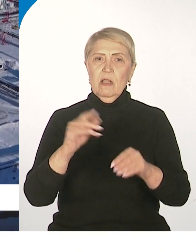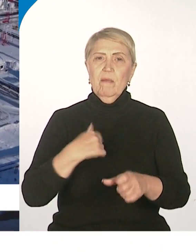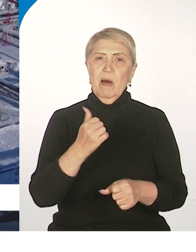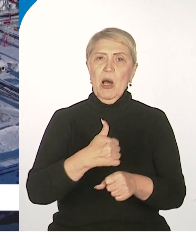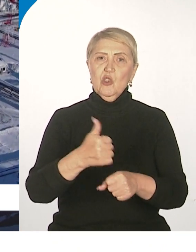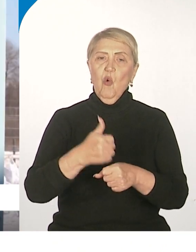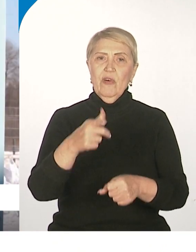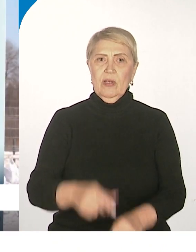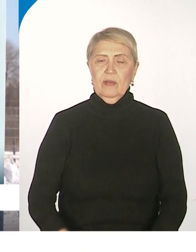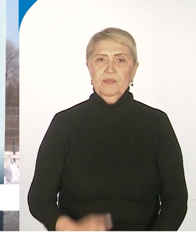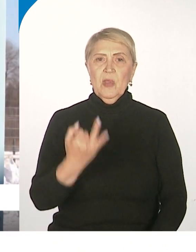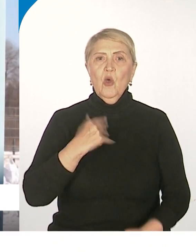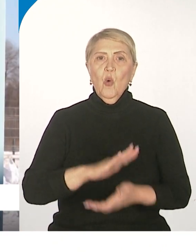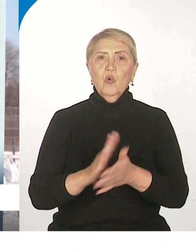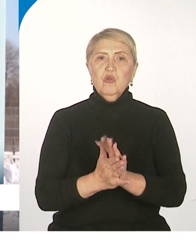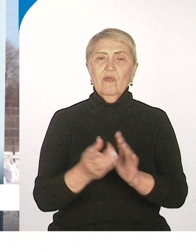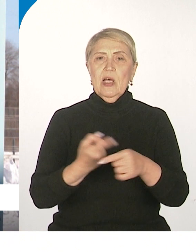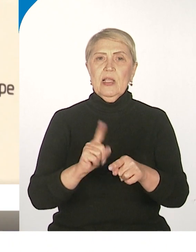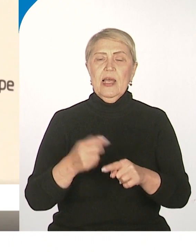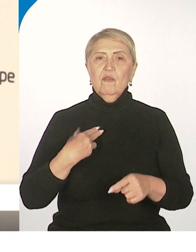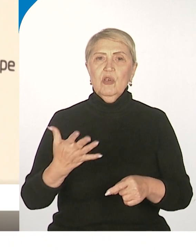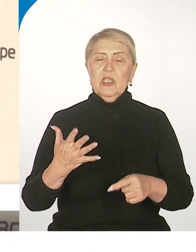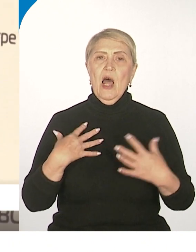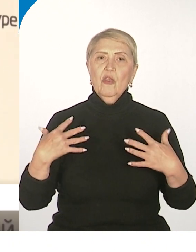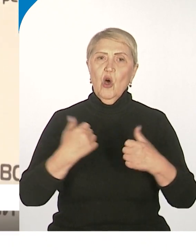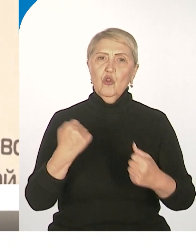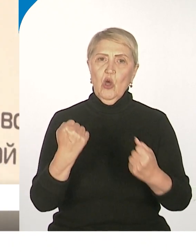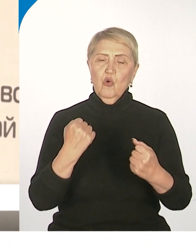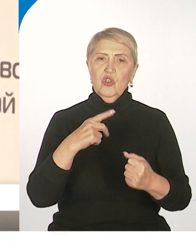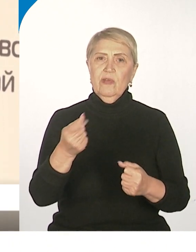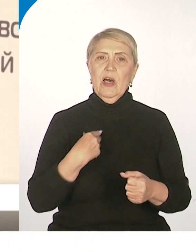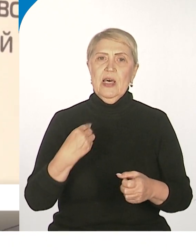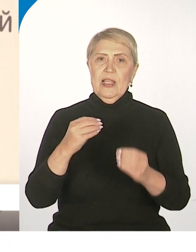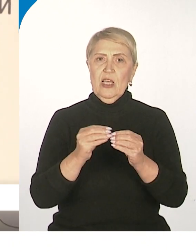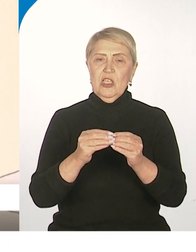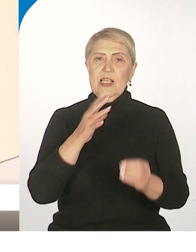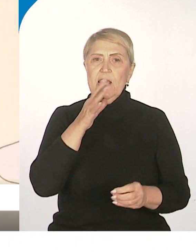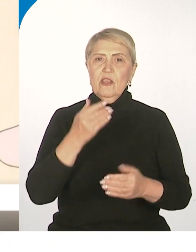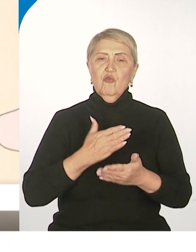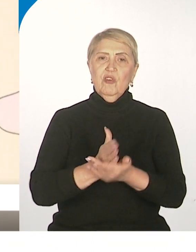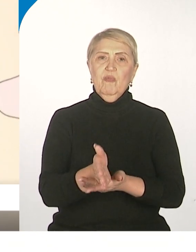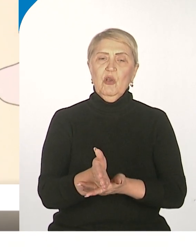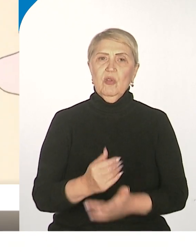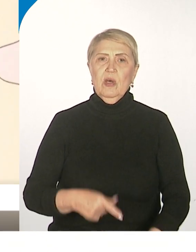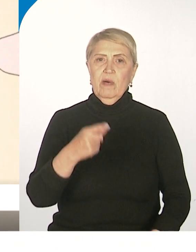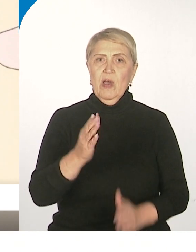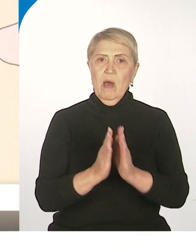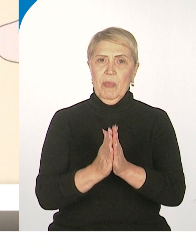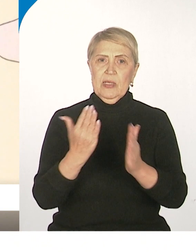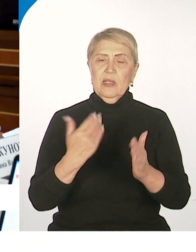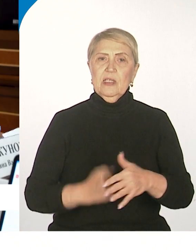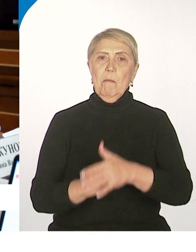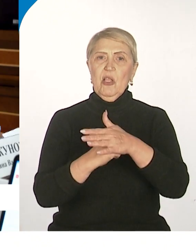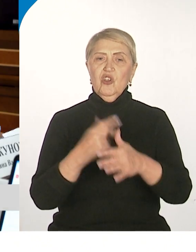и условия для надежного экономического роста на десятилетия вперед. Просили бы сегодня нас поддержать в